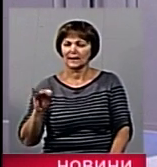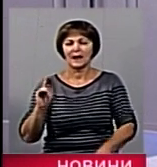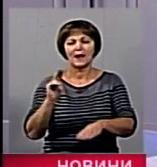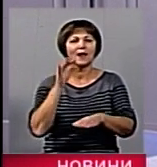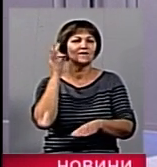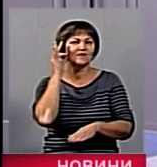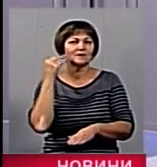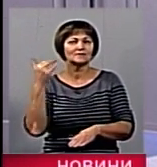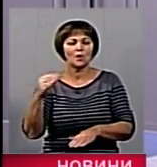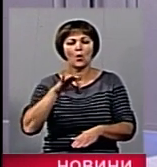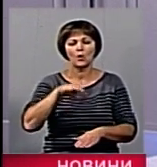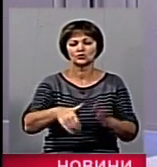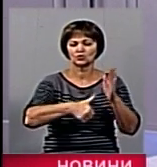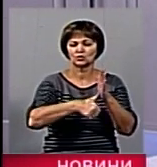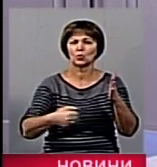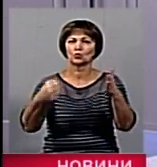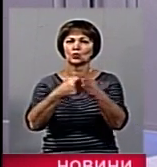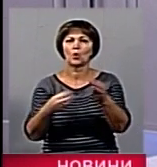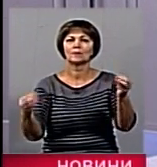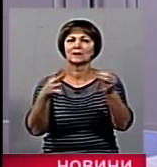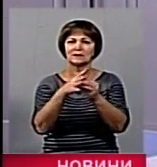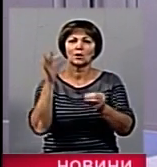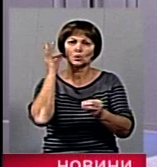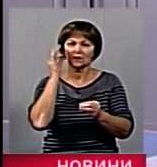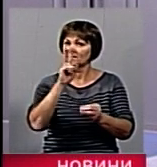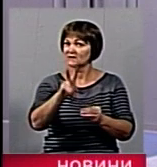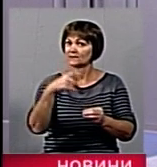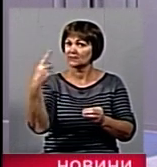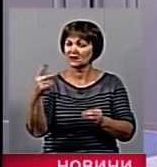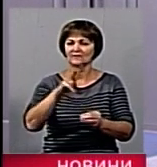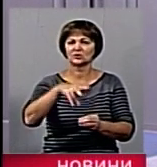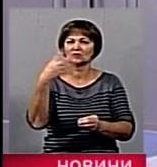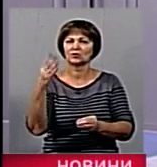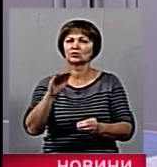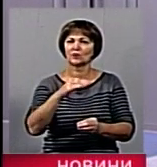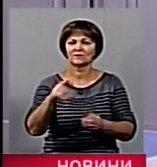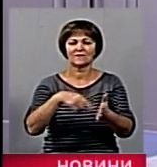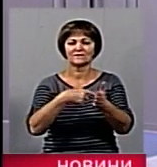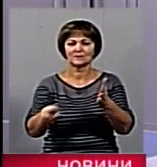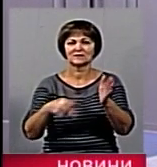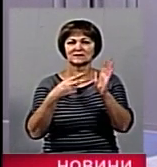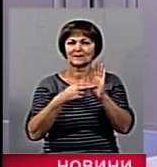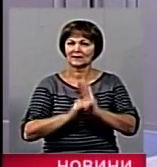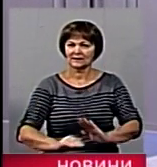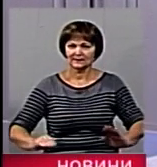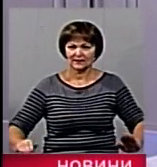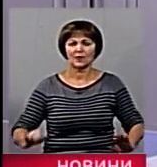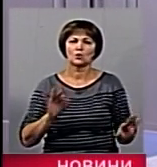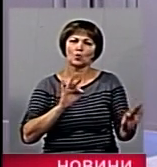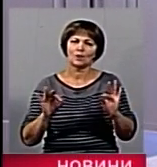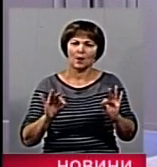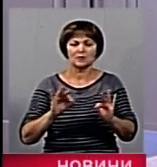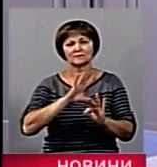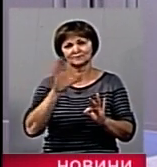категорія хворих від 6 до 15 років. 21 та 24 жовтня виписано семеро дітей у задовільному